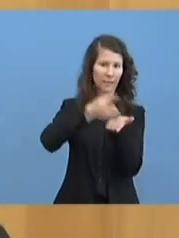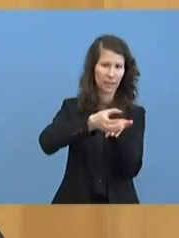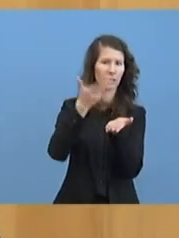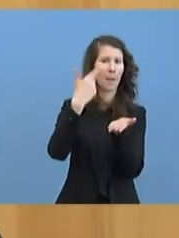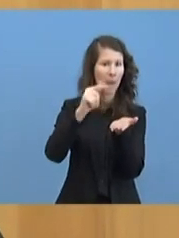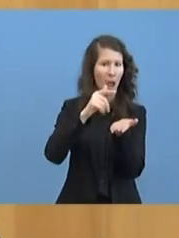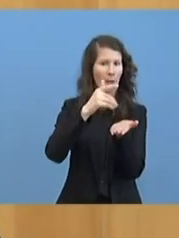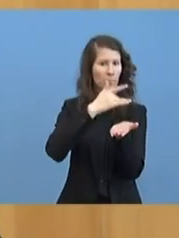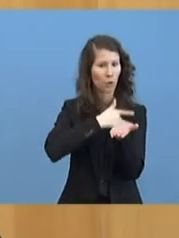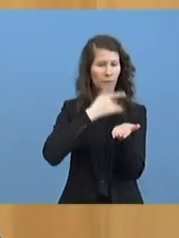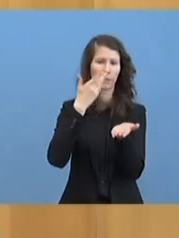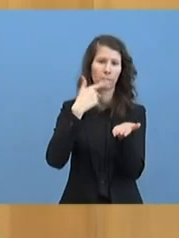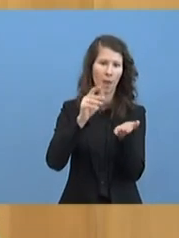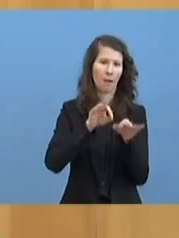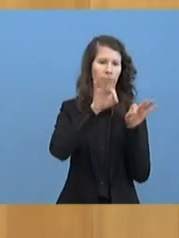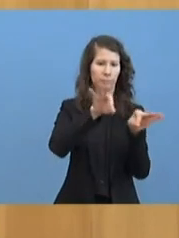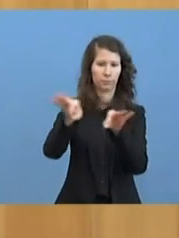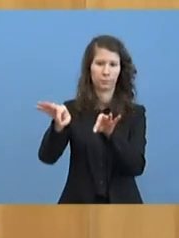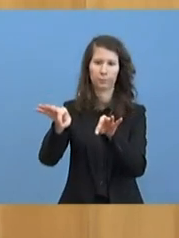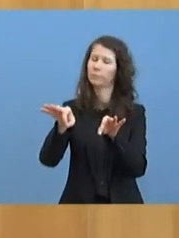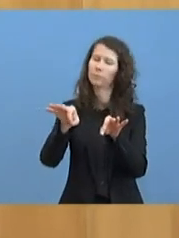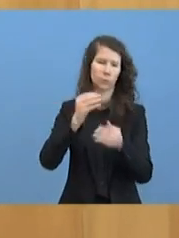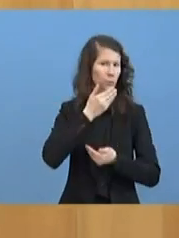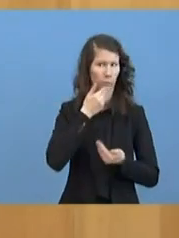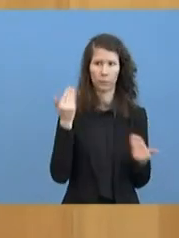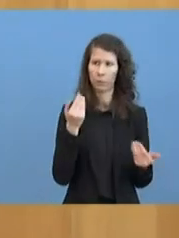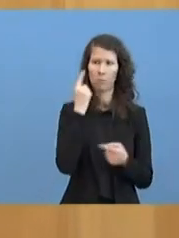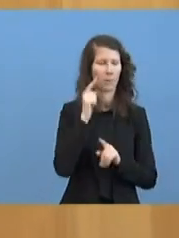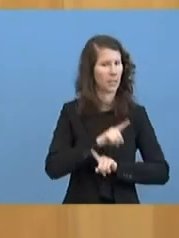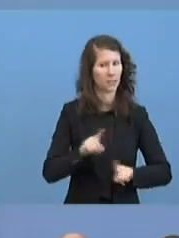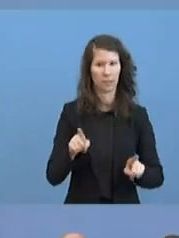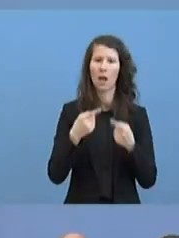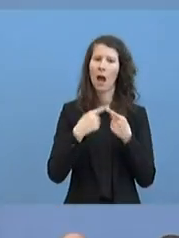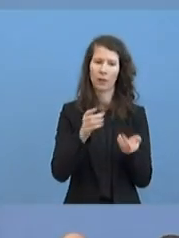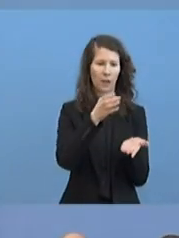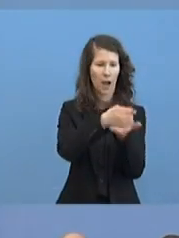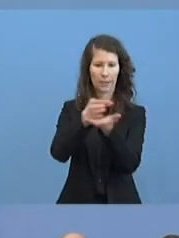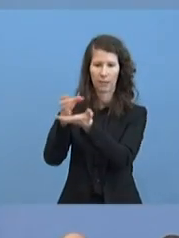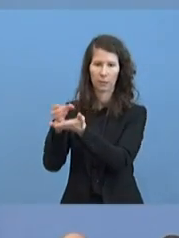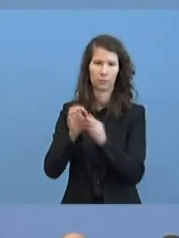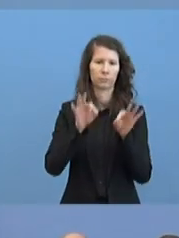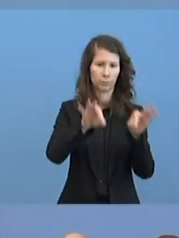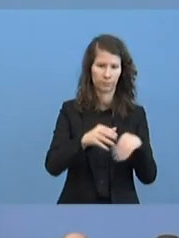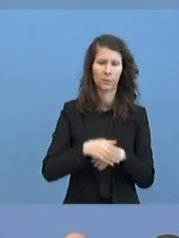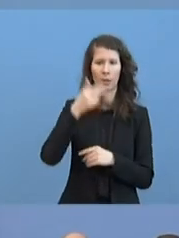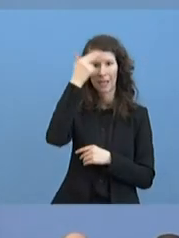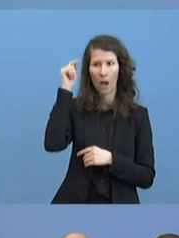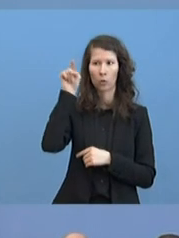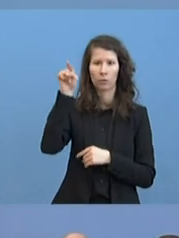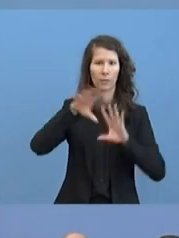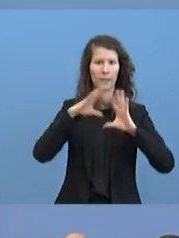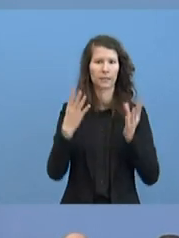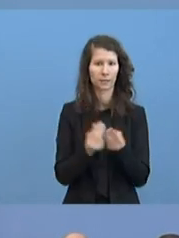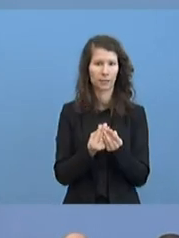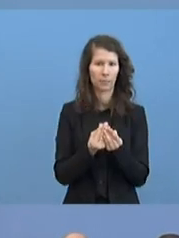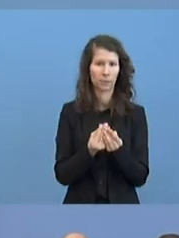Ich kann Ihnen sagen, dass es derzeit keine weiteren bestätigten Fälle aus anderen Einsätzen gibt und die Gesamtzahl in Litauen ist, ich glaube, habe 26 gesagt, ich meinte